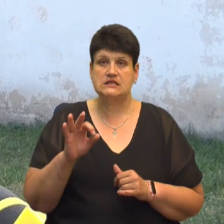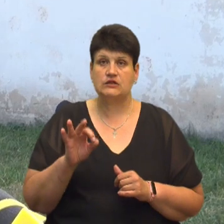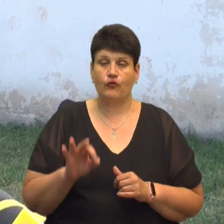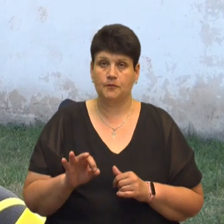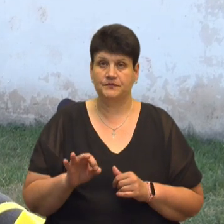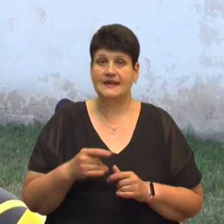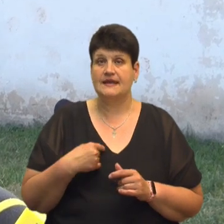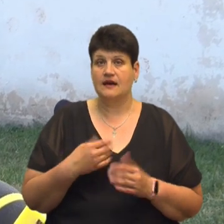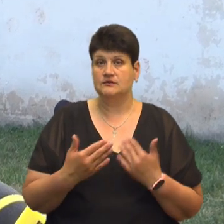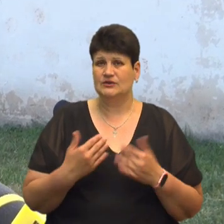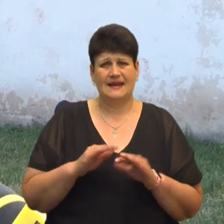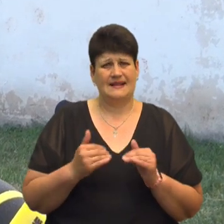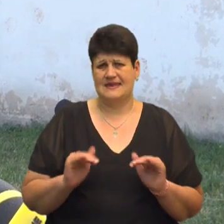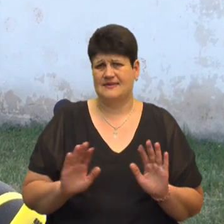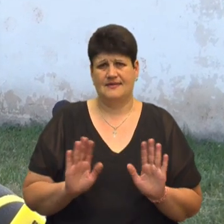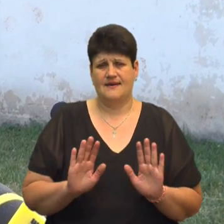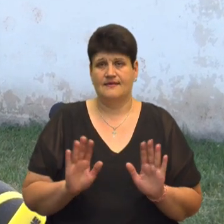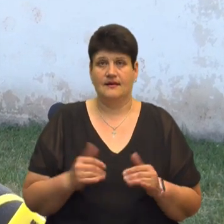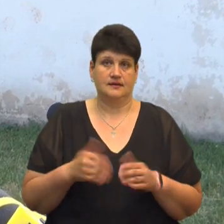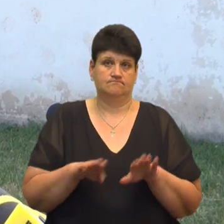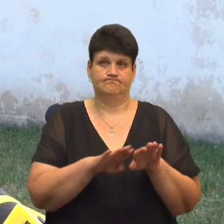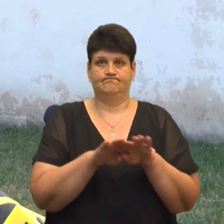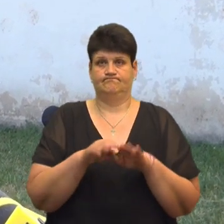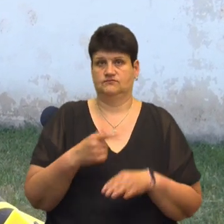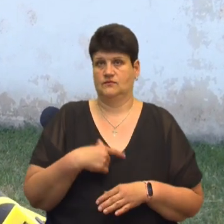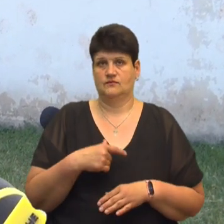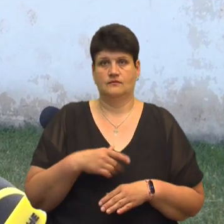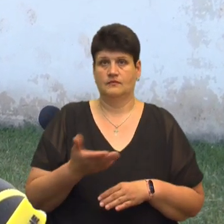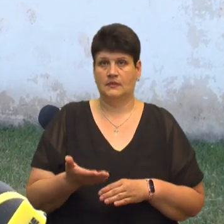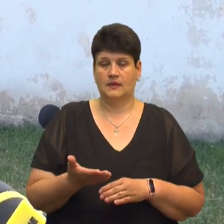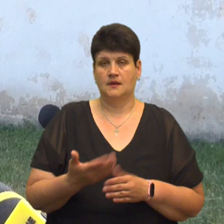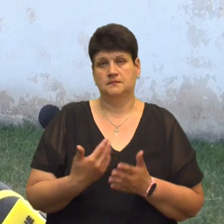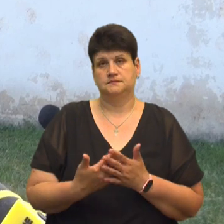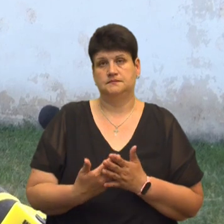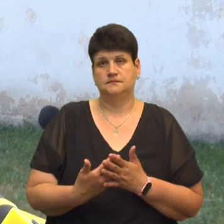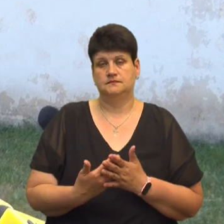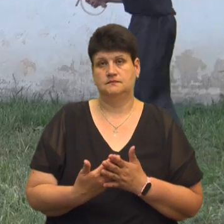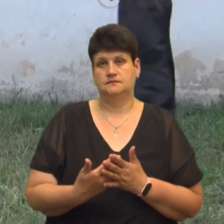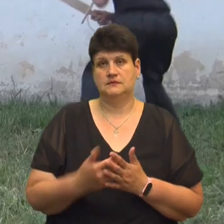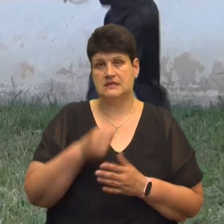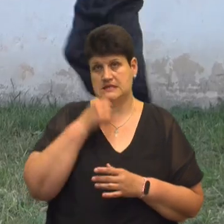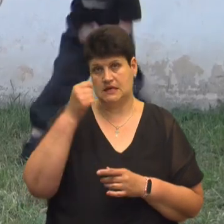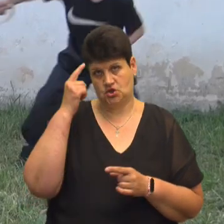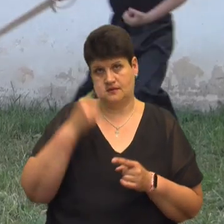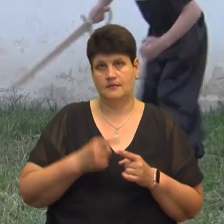них не як до дітей, а як до рівних собі і з позиції, припустимо, старшого брата.